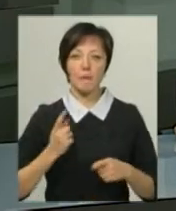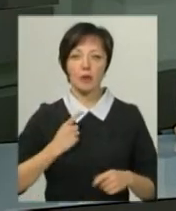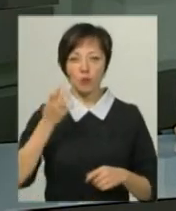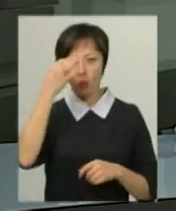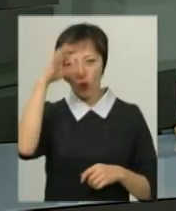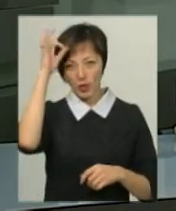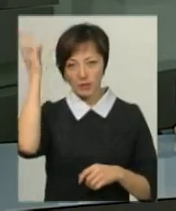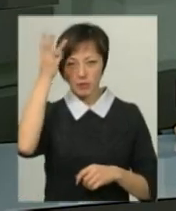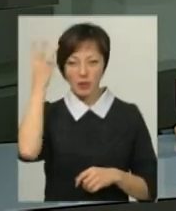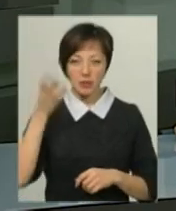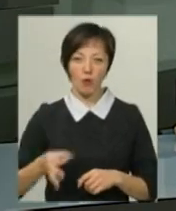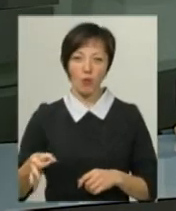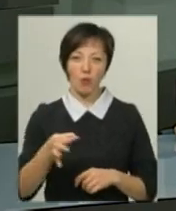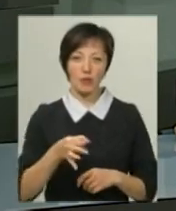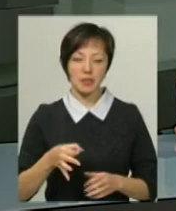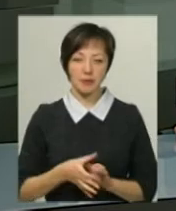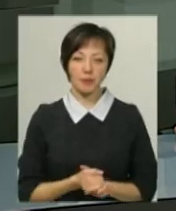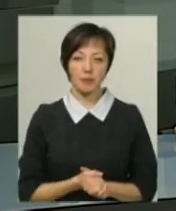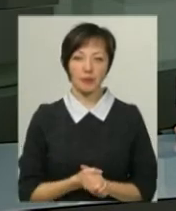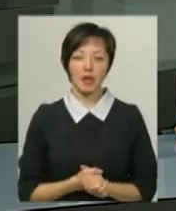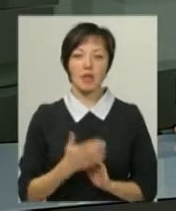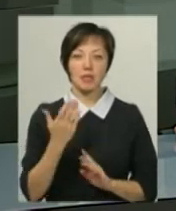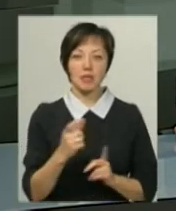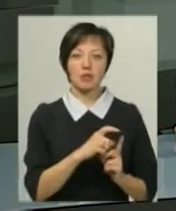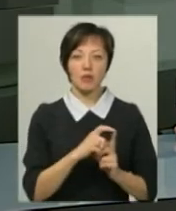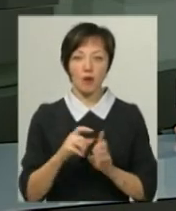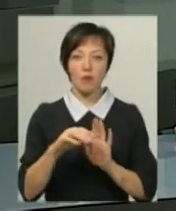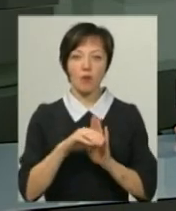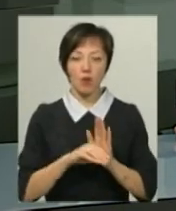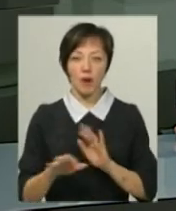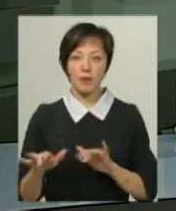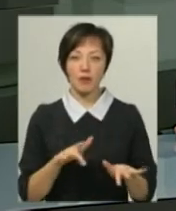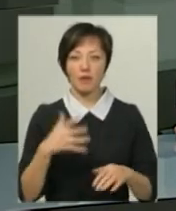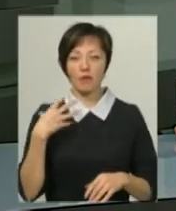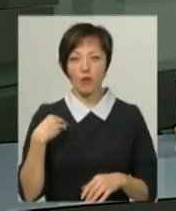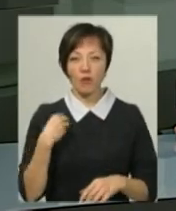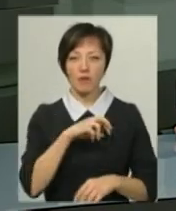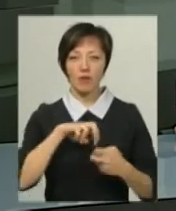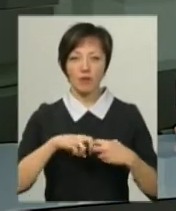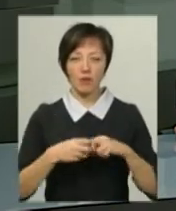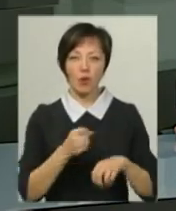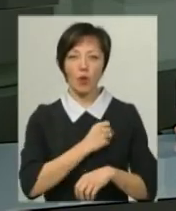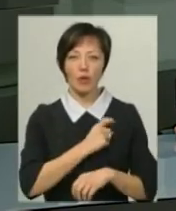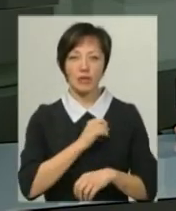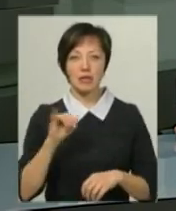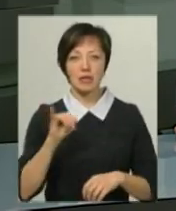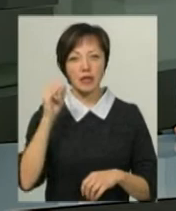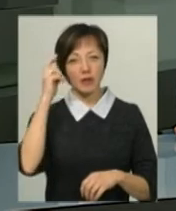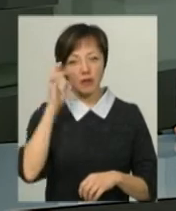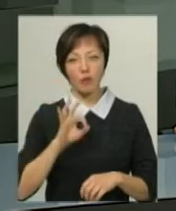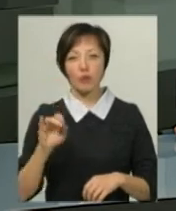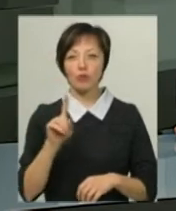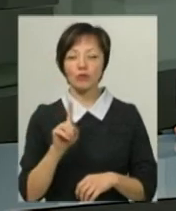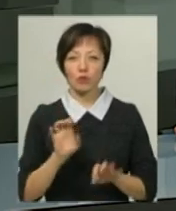поліції у Хмельницькій області Альона Стрижак. За її словами, програма діє у Львові, Івано-Франківську, Одесі та Києві. Про що